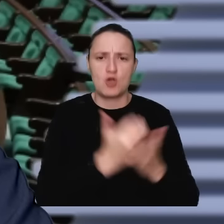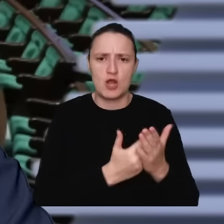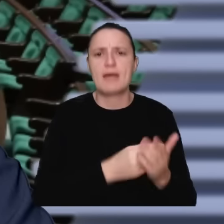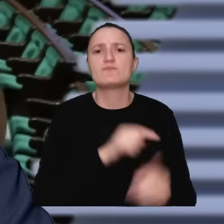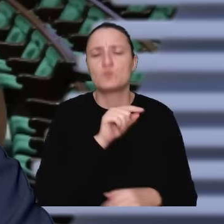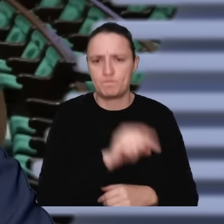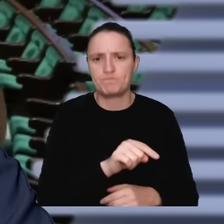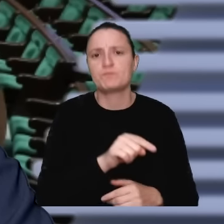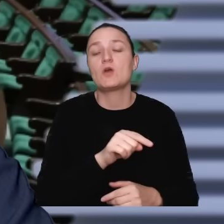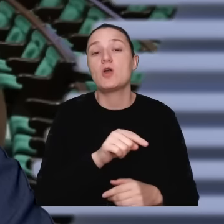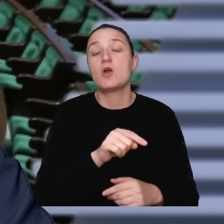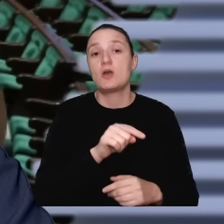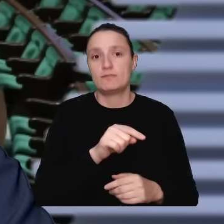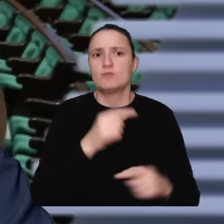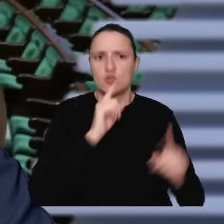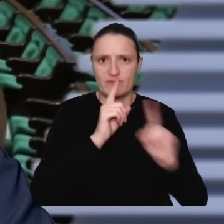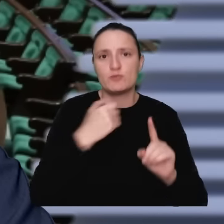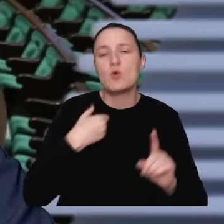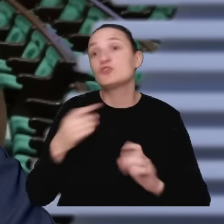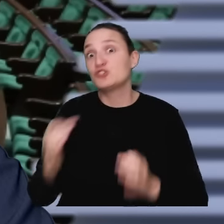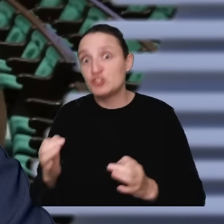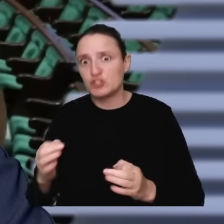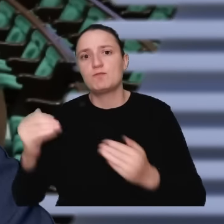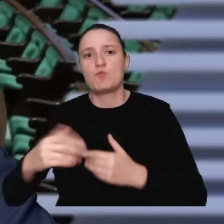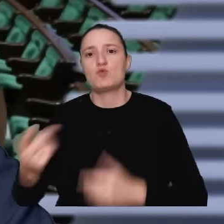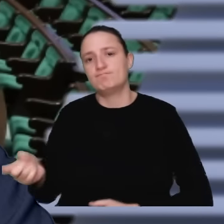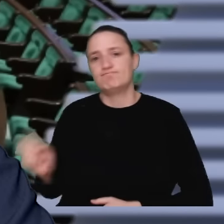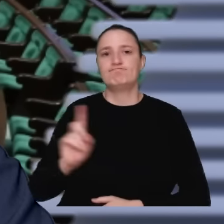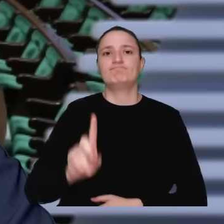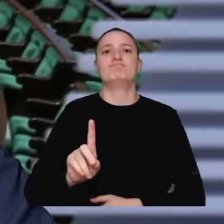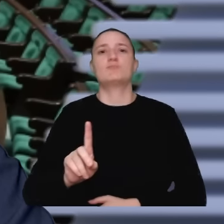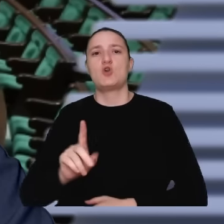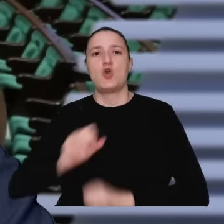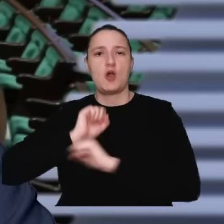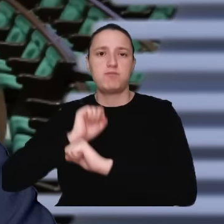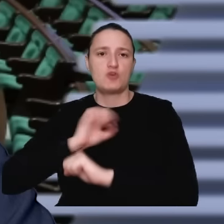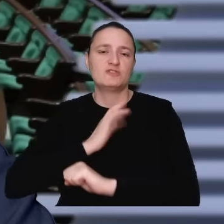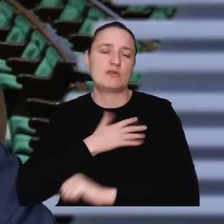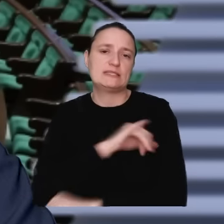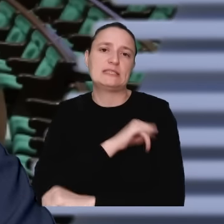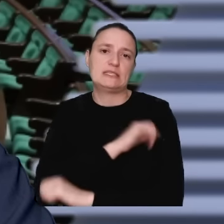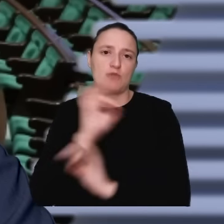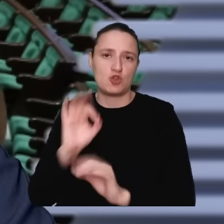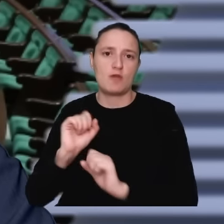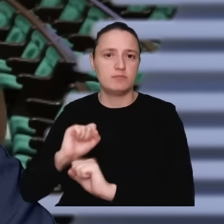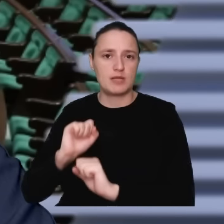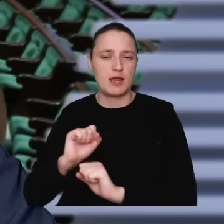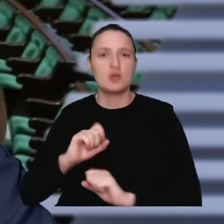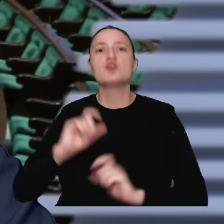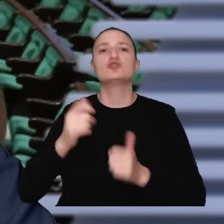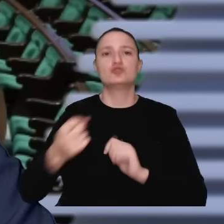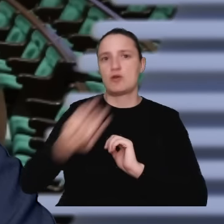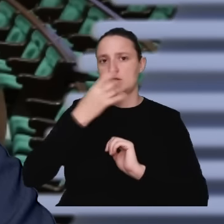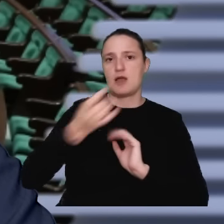Romanowski miał możliwość, aby wystąpić w obronie swojego dobrego imienia, czyli aby odnieść się do zarzutów, jakie chce mu